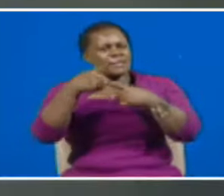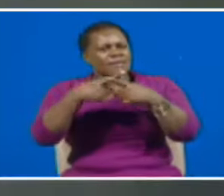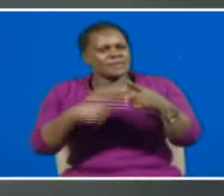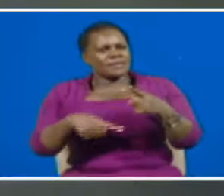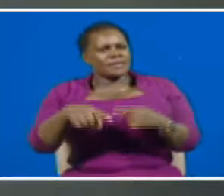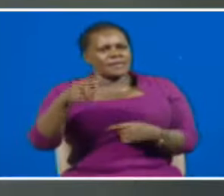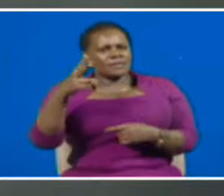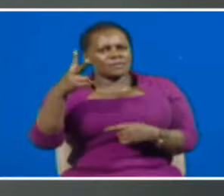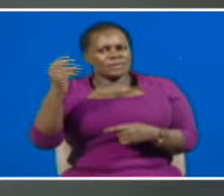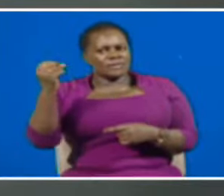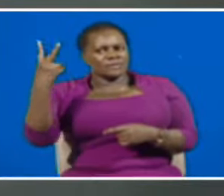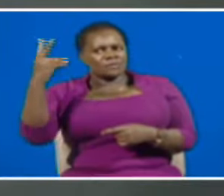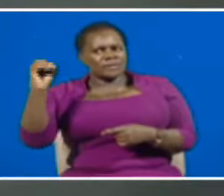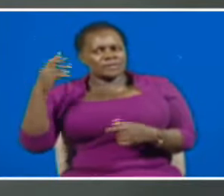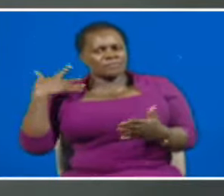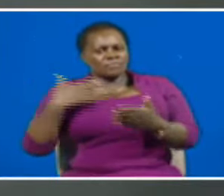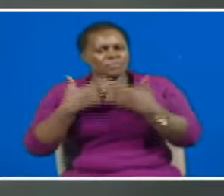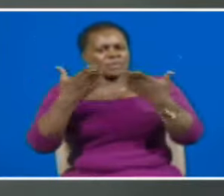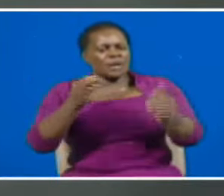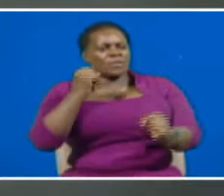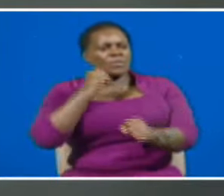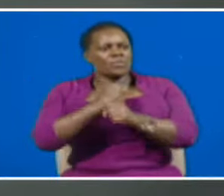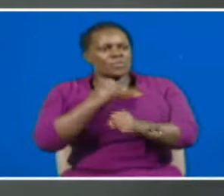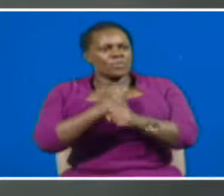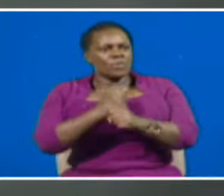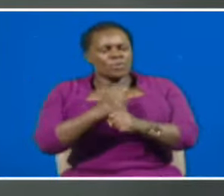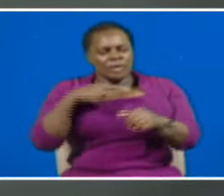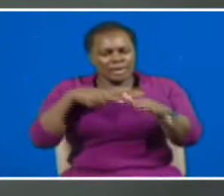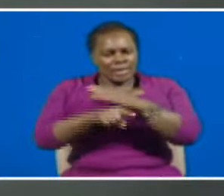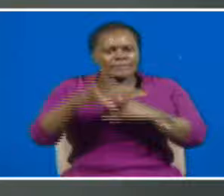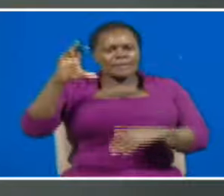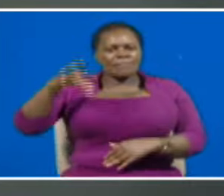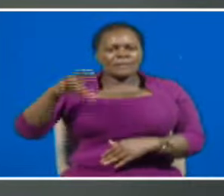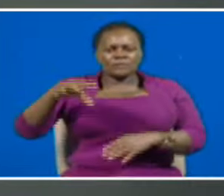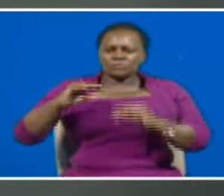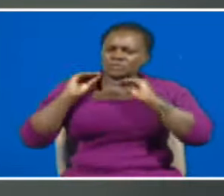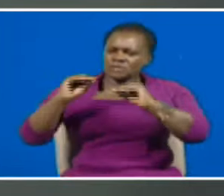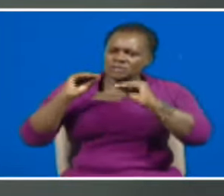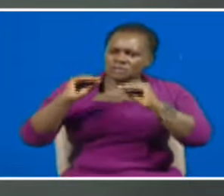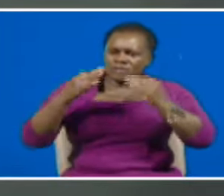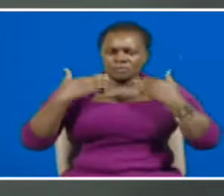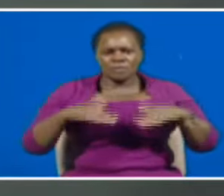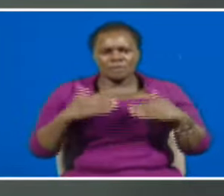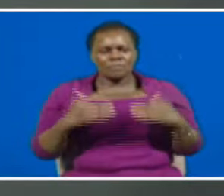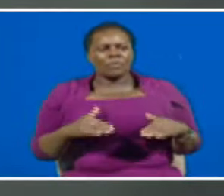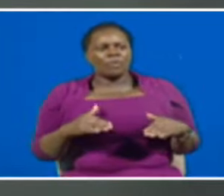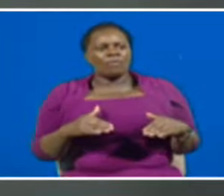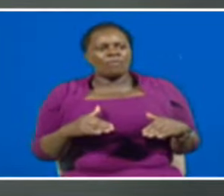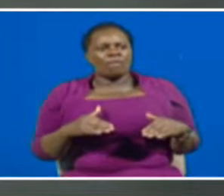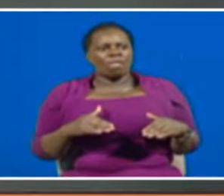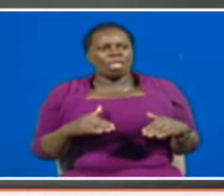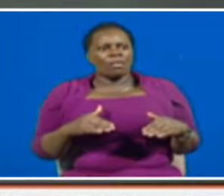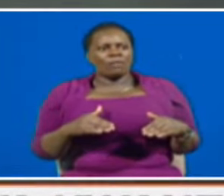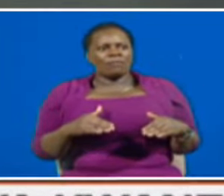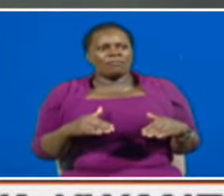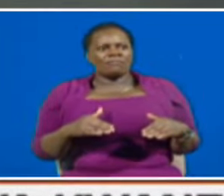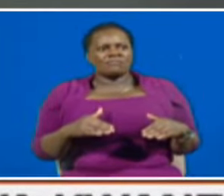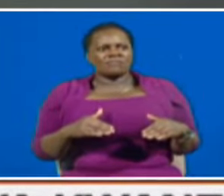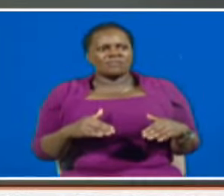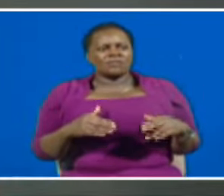2020, mpaka saizu wanafanya. Nengia kwa matatu, nena nafundisha watu, mambo na choking,